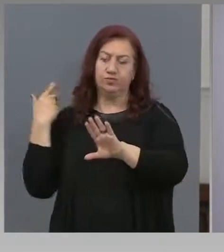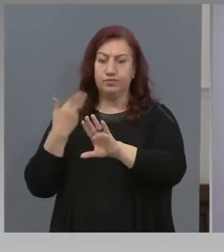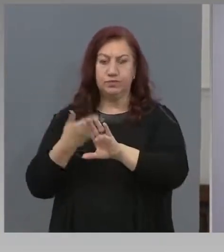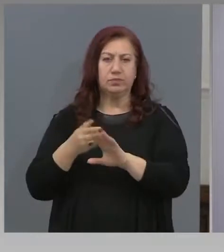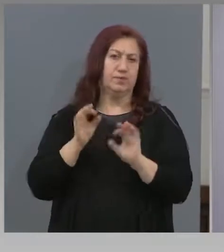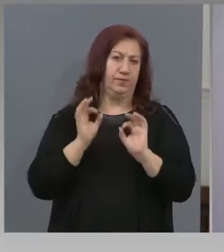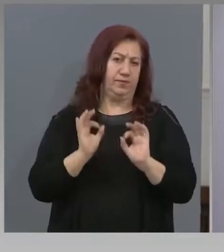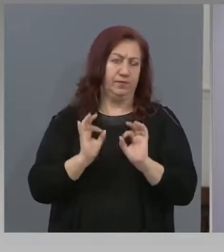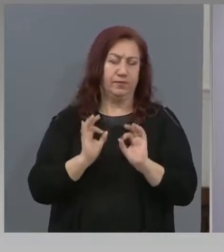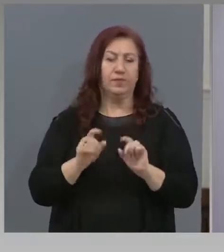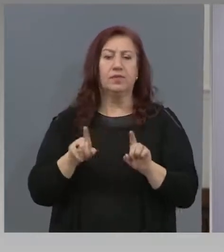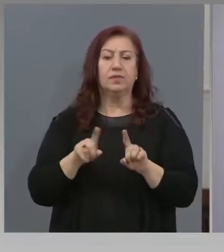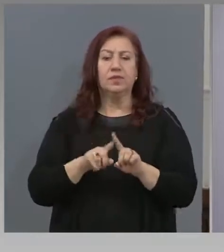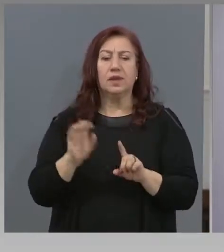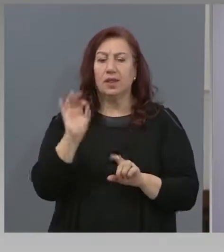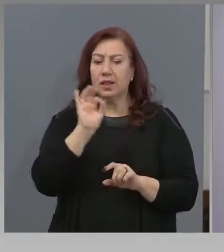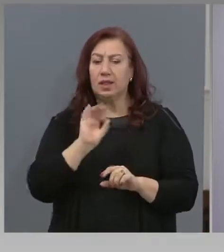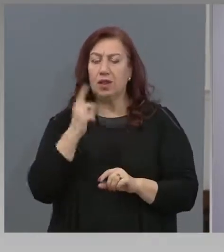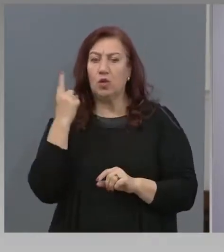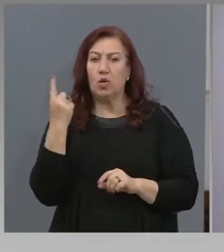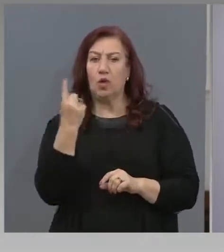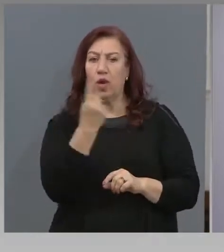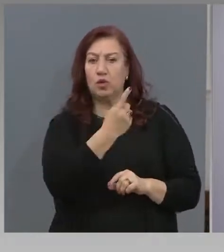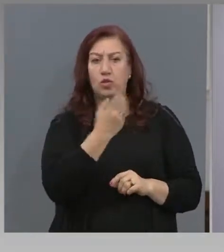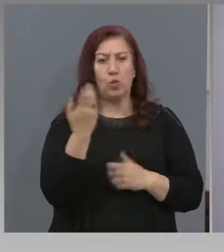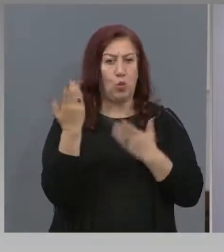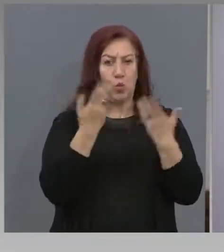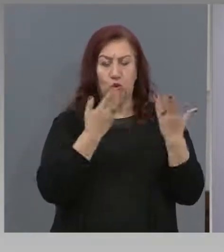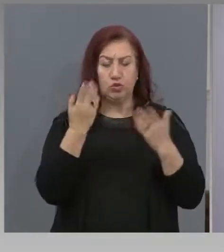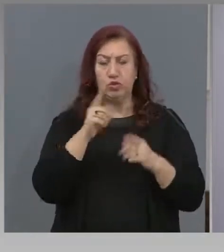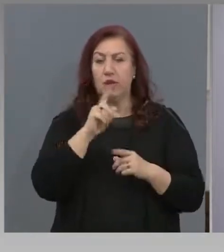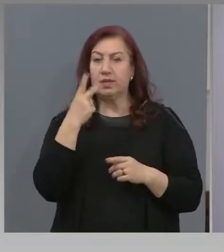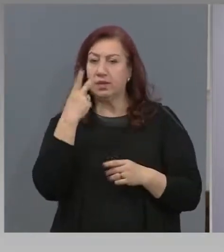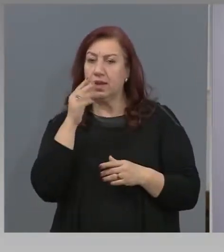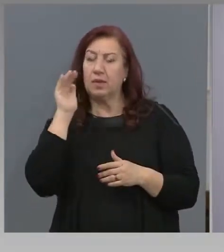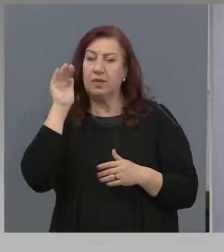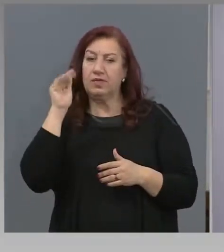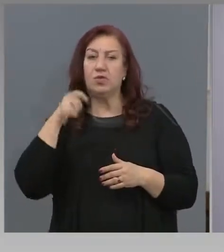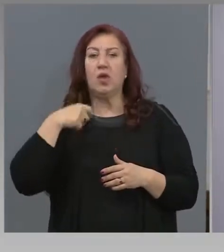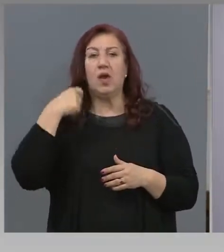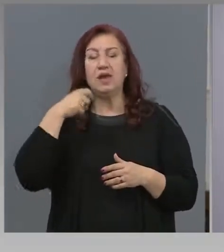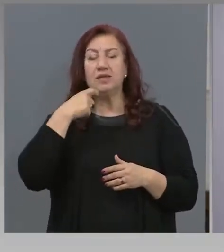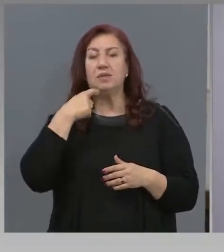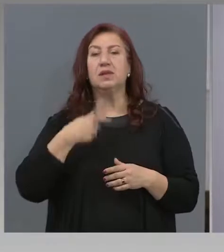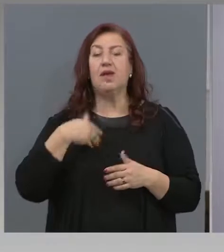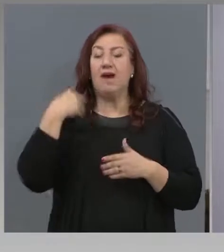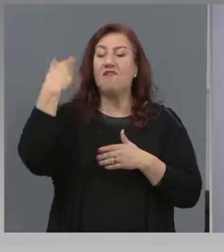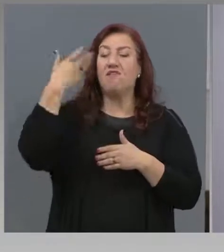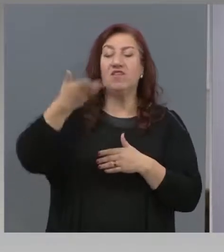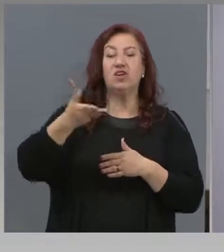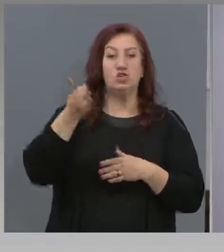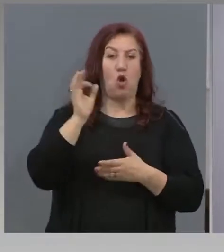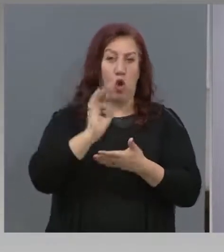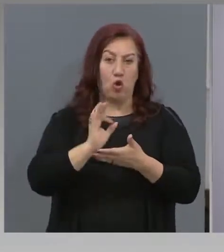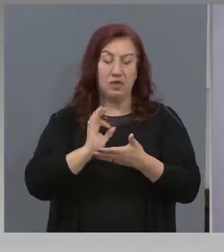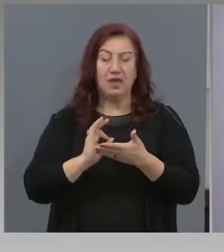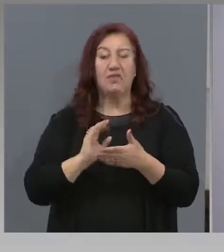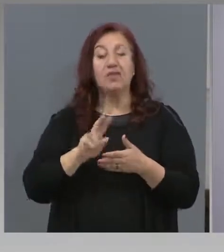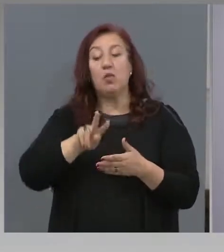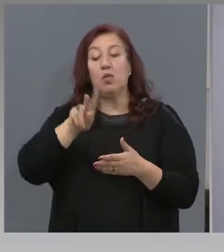Доколкото нито едно от училища не е предвидяло изпитът от националното външно оцениване по чуш език, който е по желание